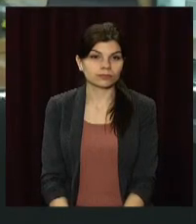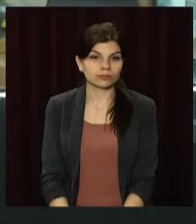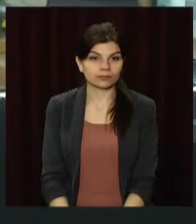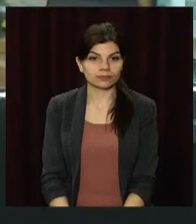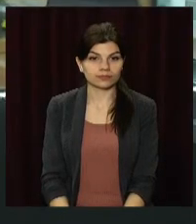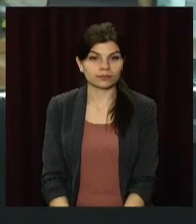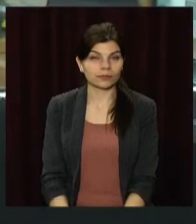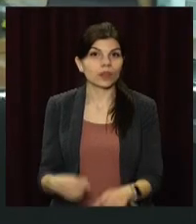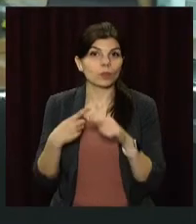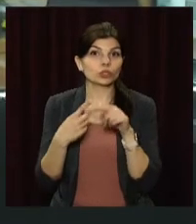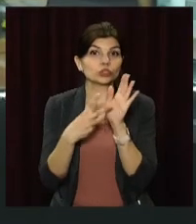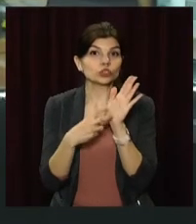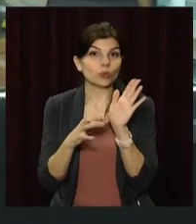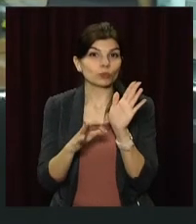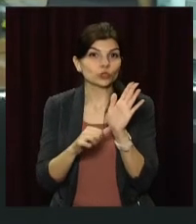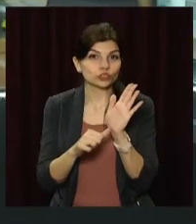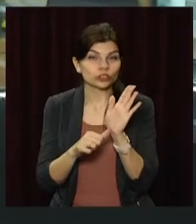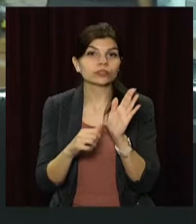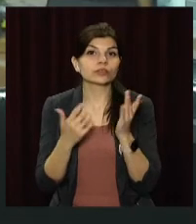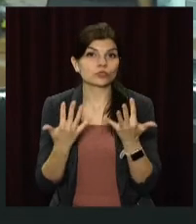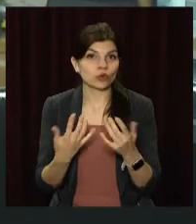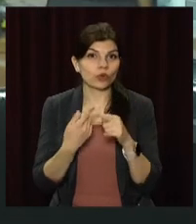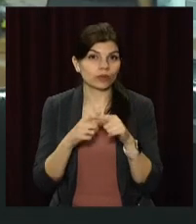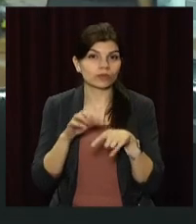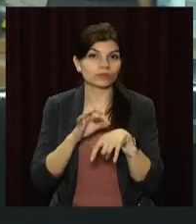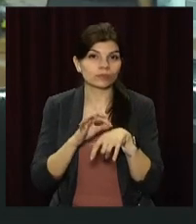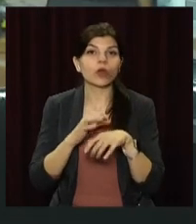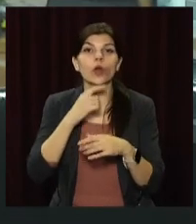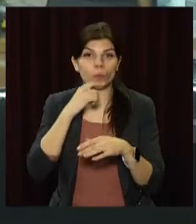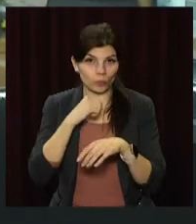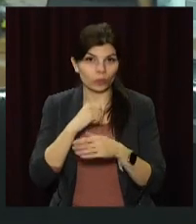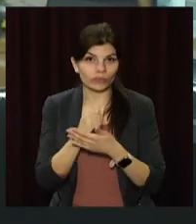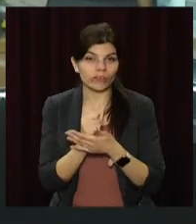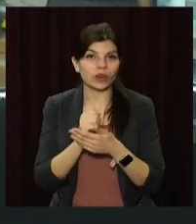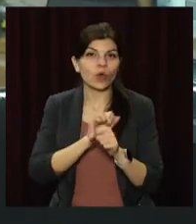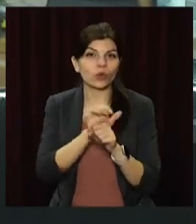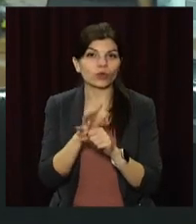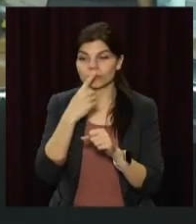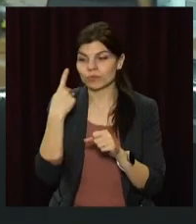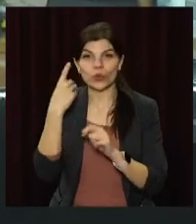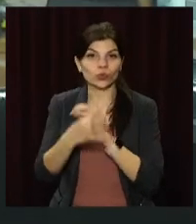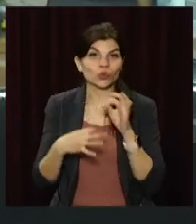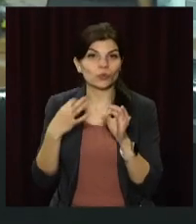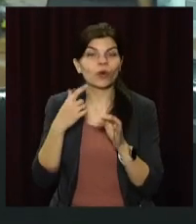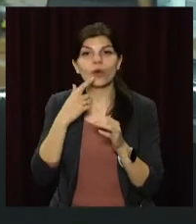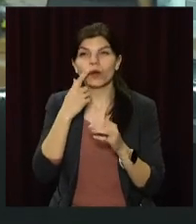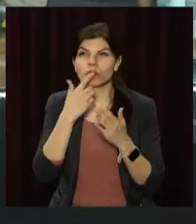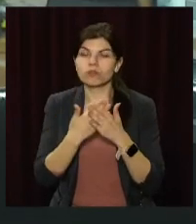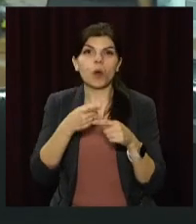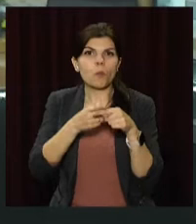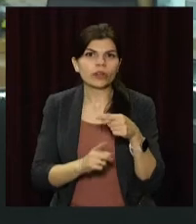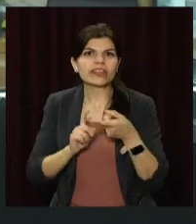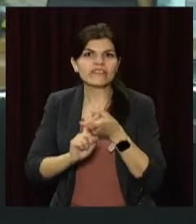Плюс 706 у стількох мешканців Нівропетровщини підтвердили коронавірус минулої доби. Понад половина